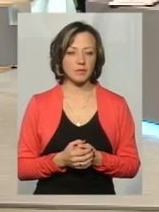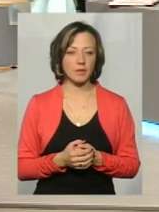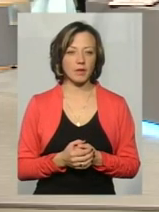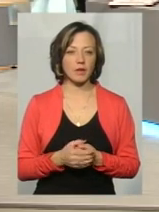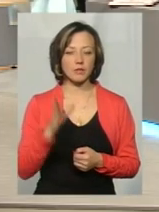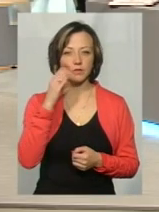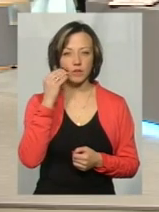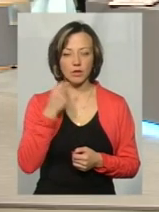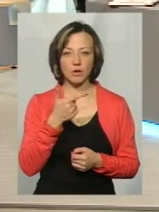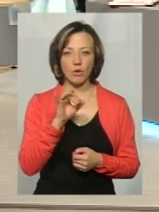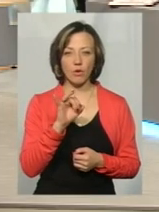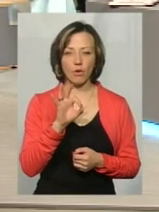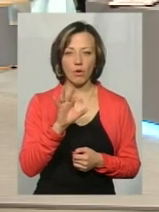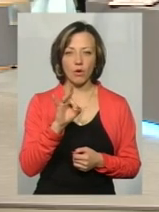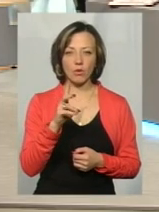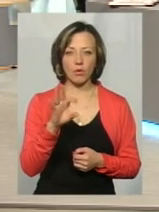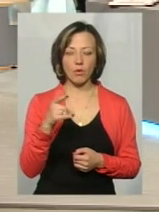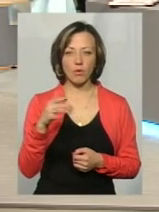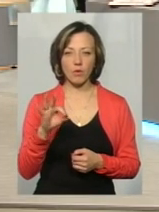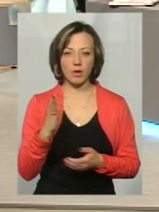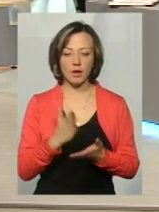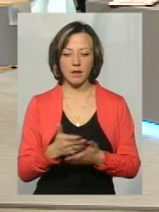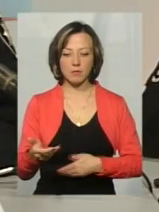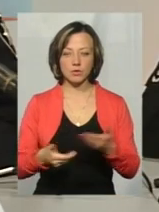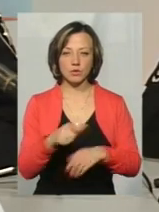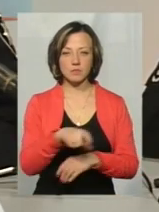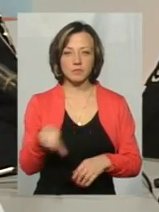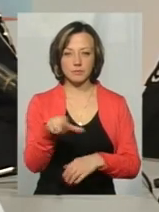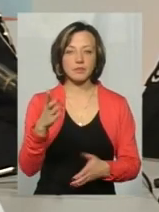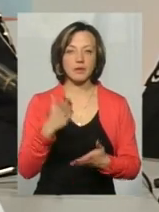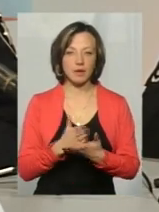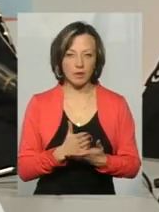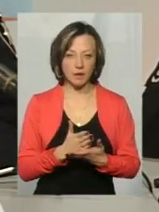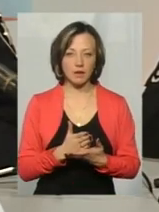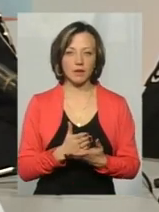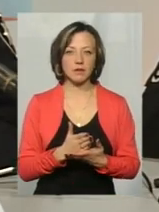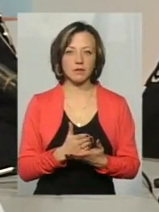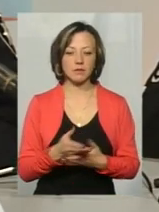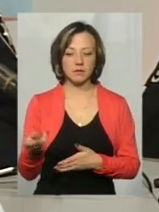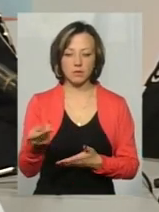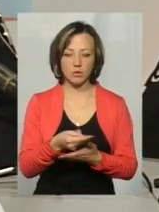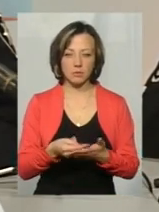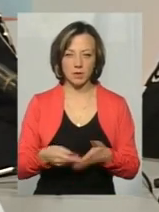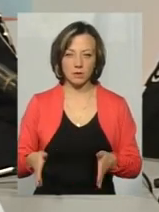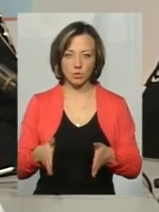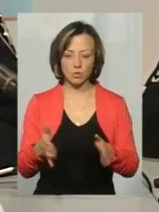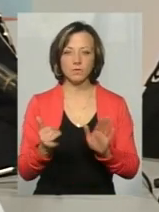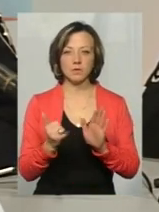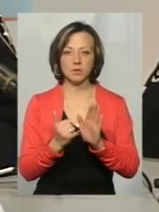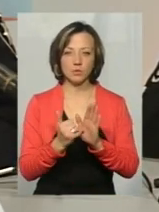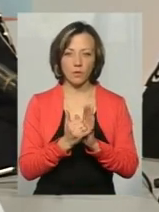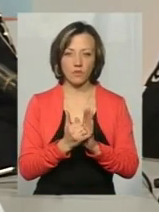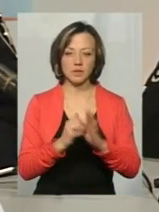-Горького, там знаходиться пішкодний перехід. Тобто, він є в наявності, там нанесена дорожня розмітка, там встановлені,